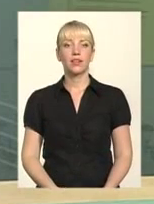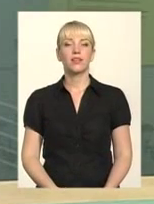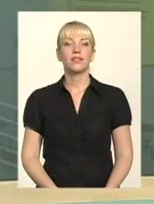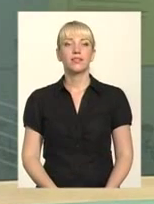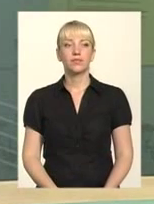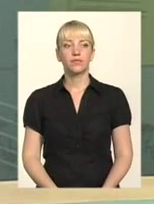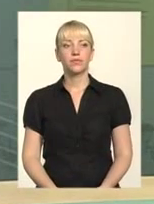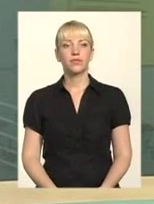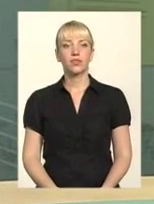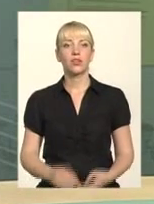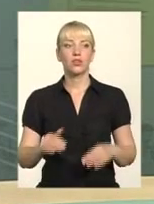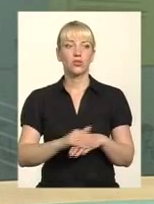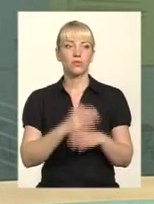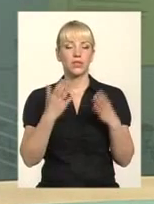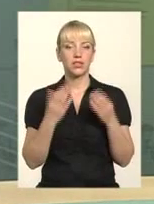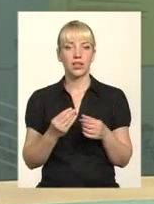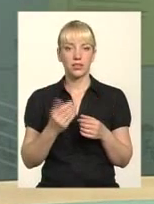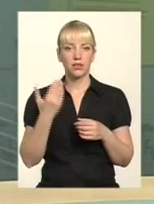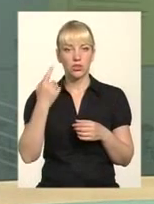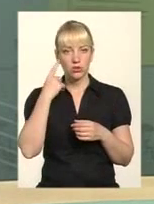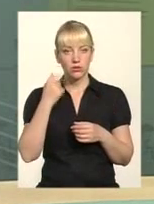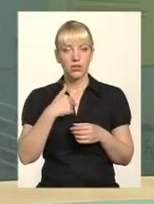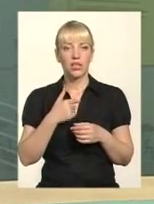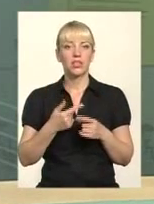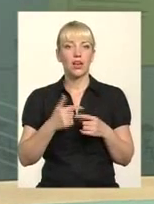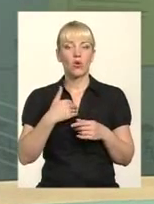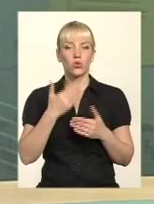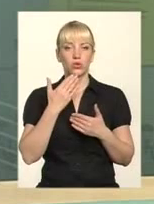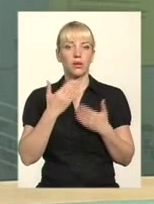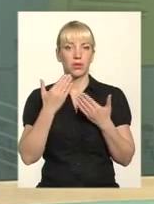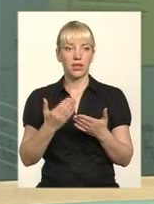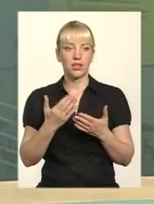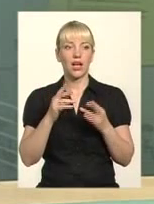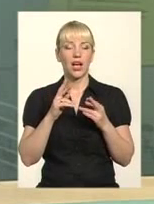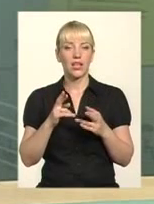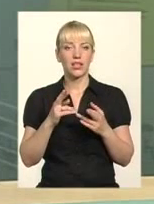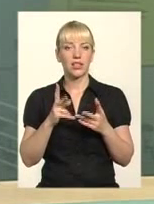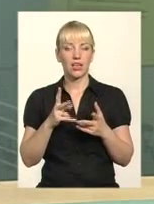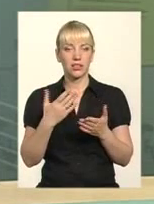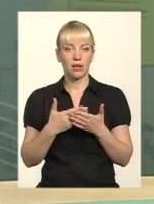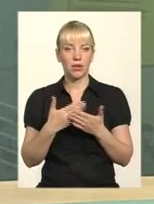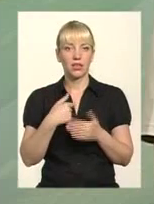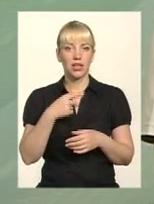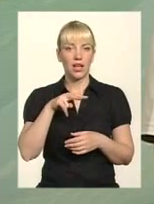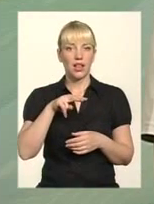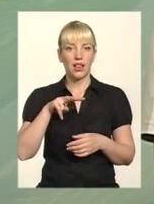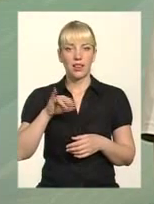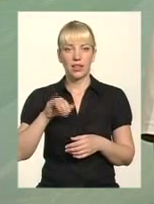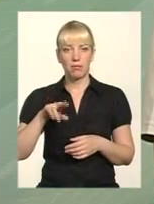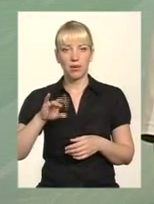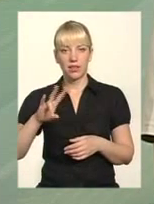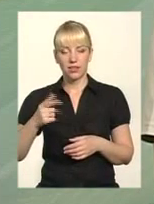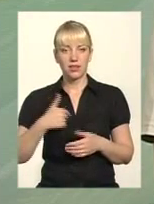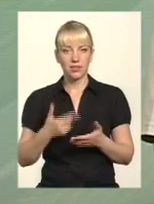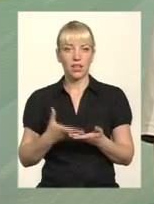Алло? Алло, слухаємо. Добрий день. Добрий день. Ви чуєте мене? Я хочу запитати, а я от якщо за липень заплачу, то